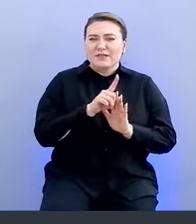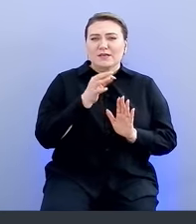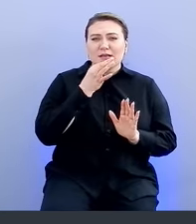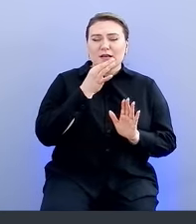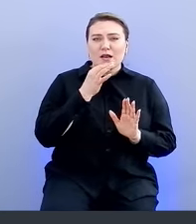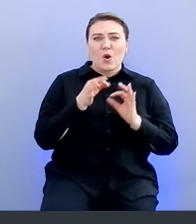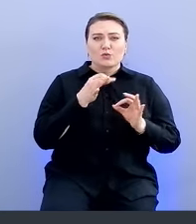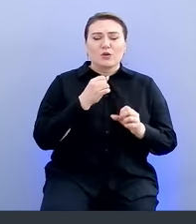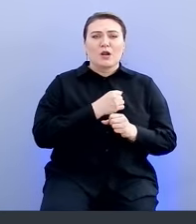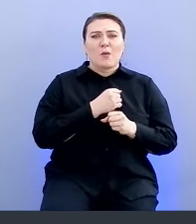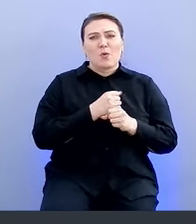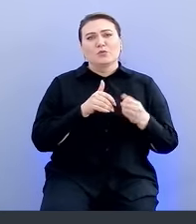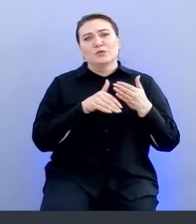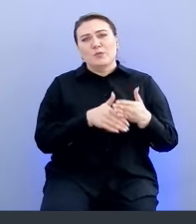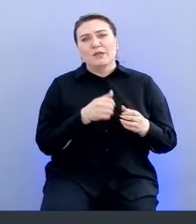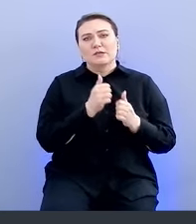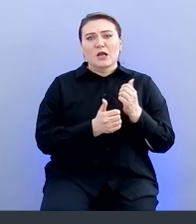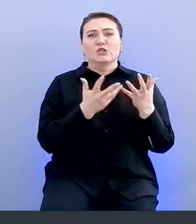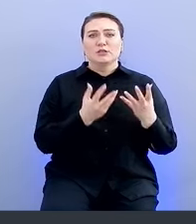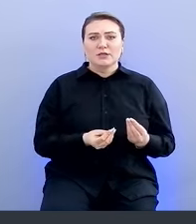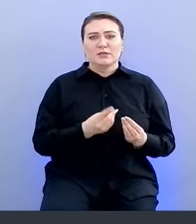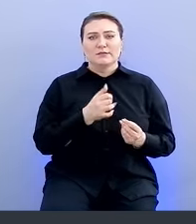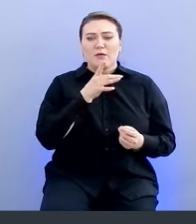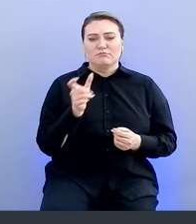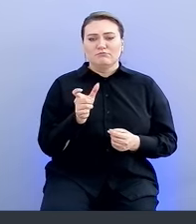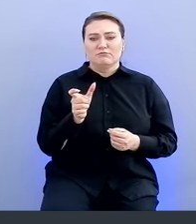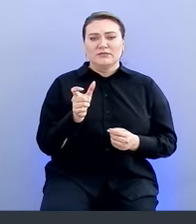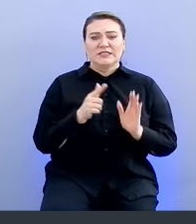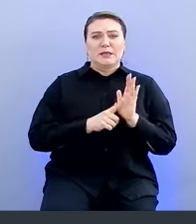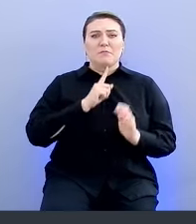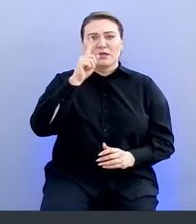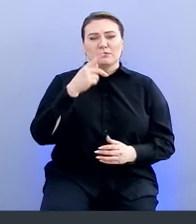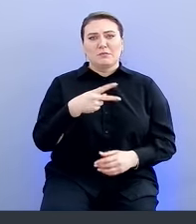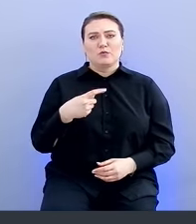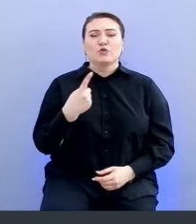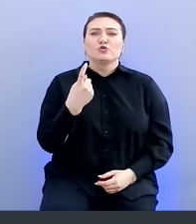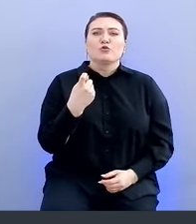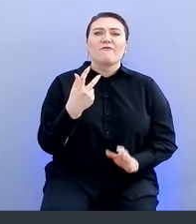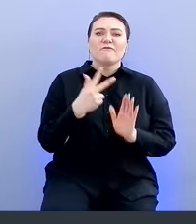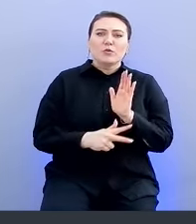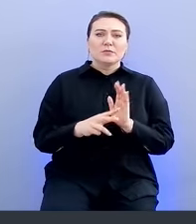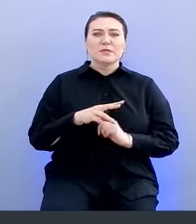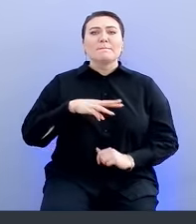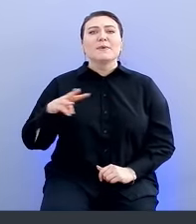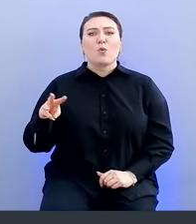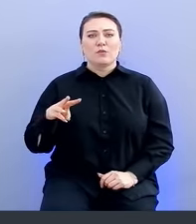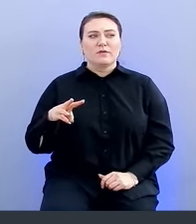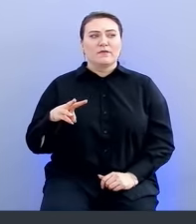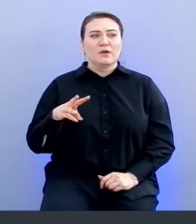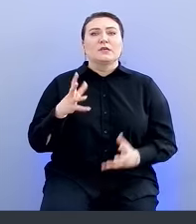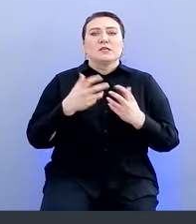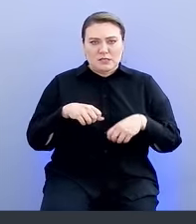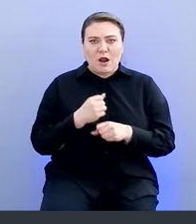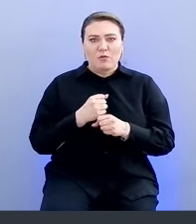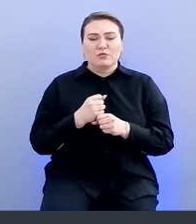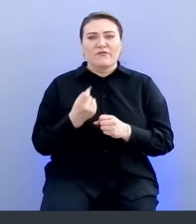инструменты каждый день. За примерно 7 месяцев у нас 180 миллионов сработок возникло по коду.